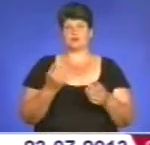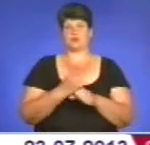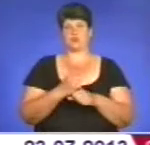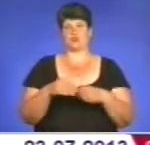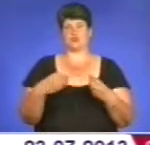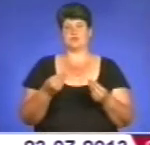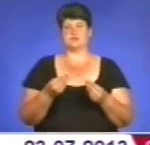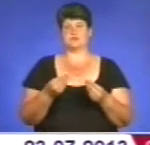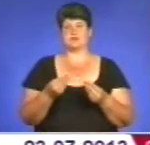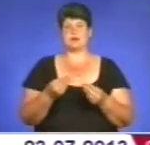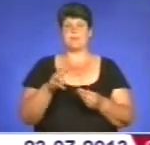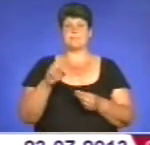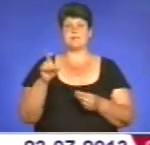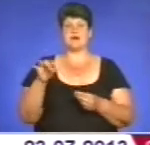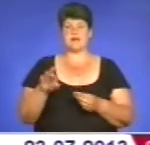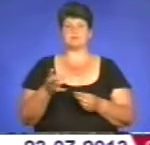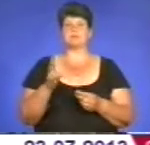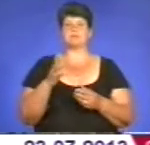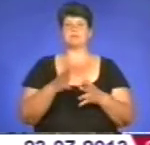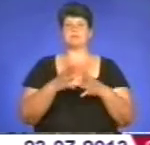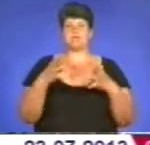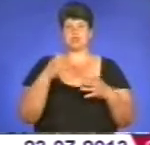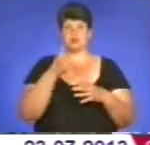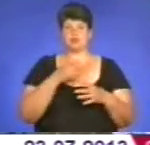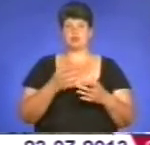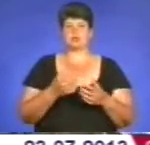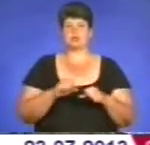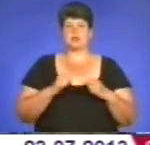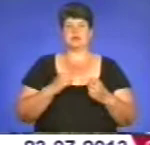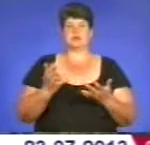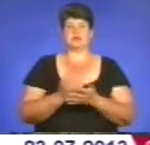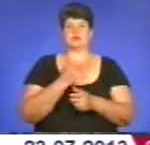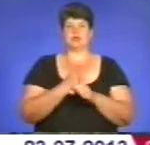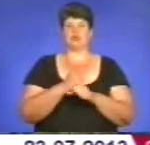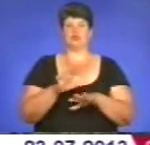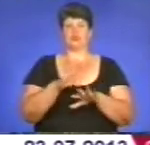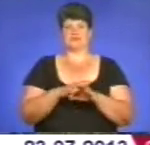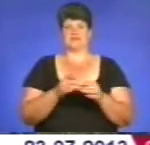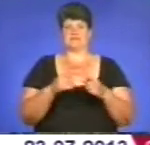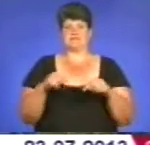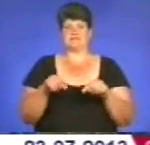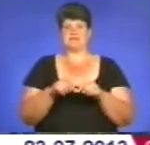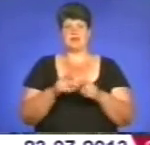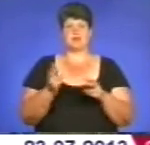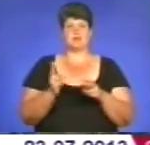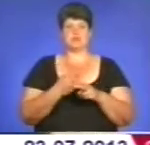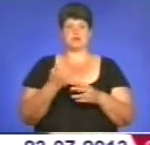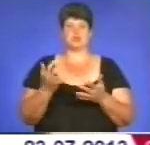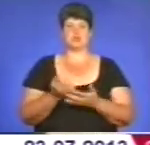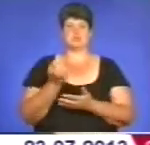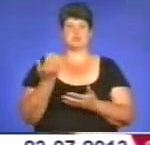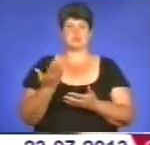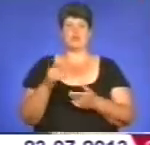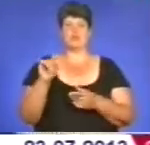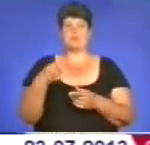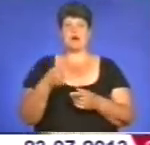Мар'ян уже більше року намагається знайти роботу за спеціальністю у банківській сфері. Та все безуспішно. Вимагають